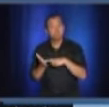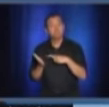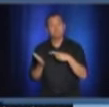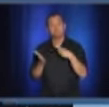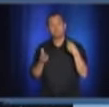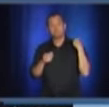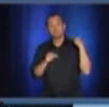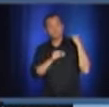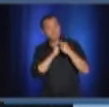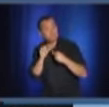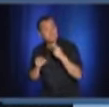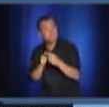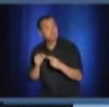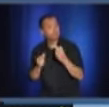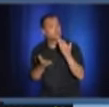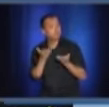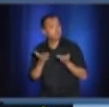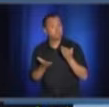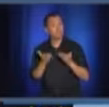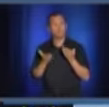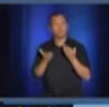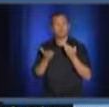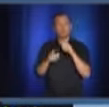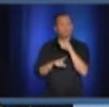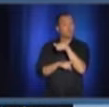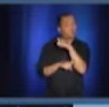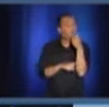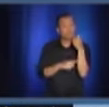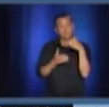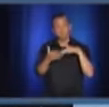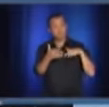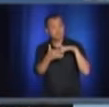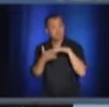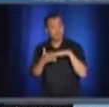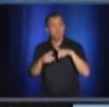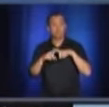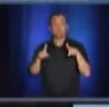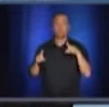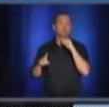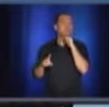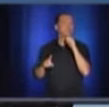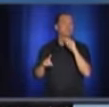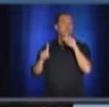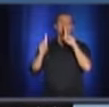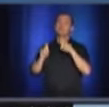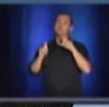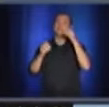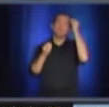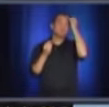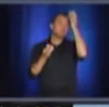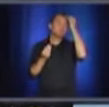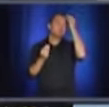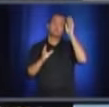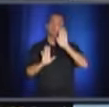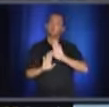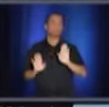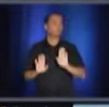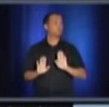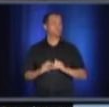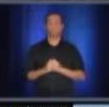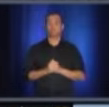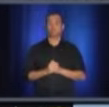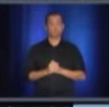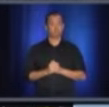pourrait y aller avec une étude précise, mais pas dans les données qui sont collectées au jour le jour. n pas en changeant de micro qu'on ne vous